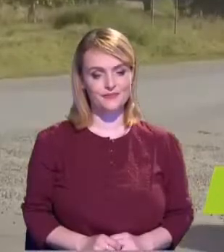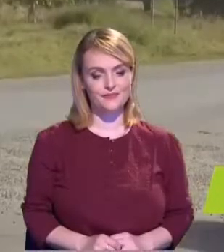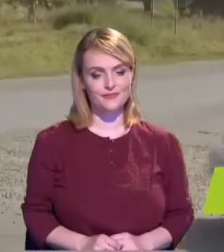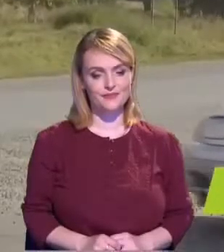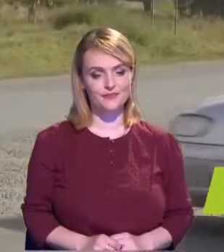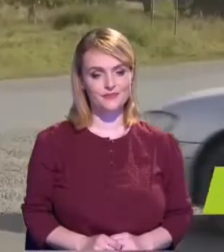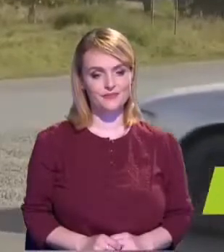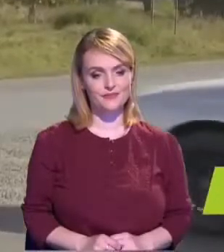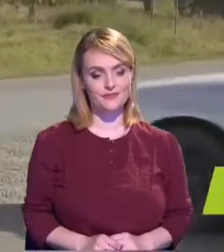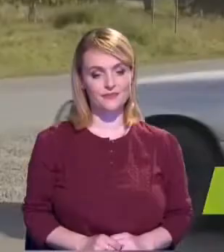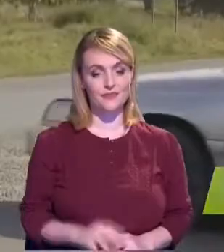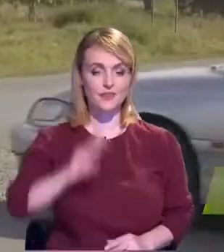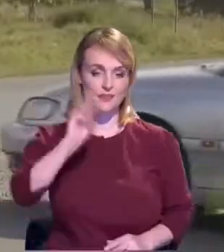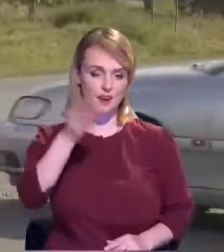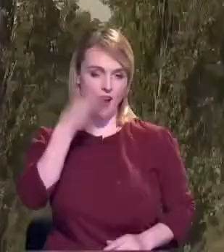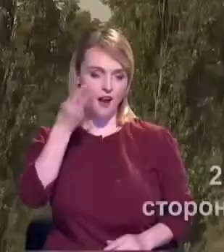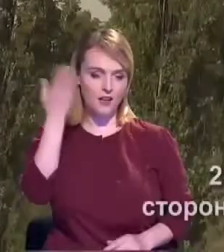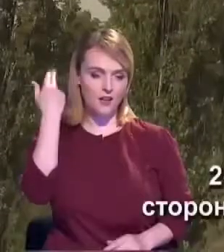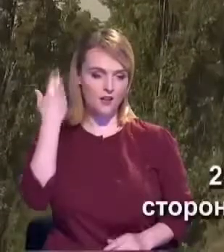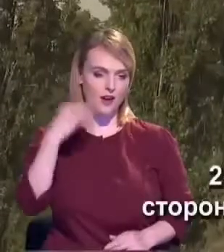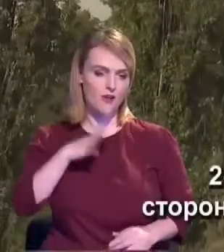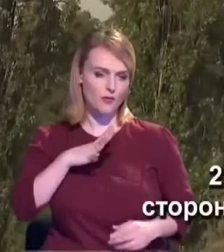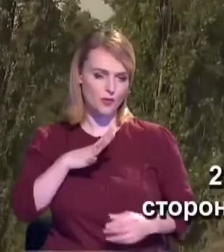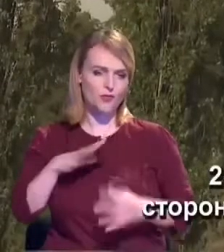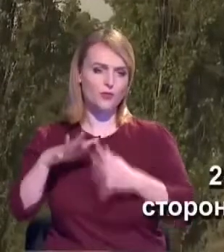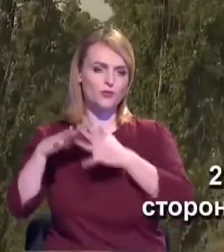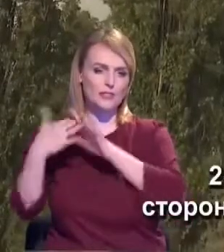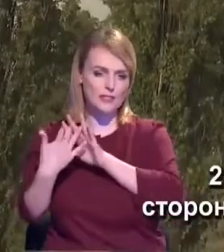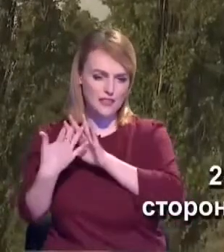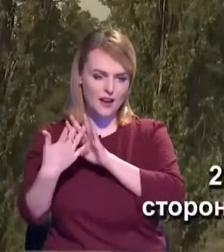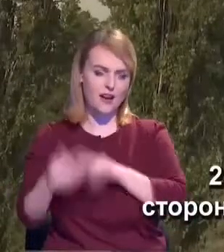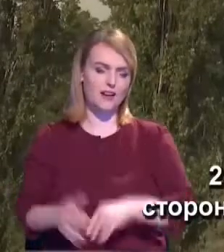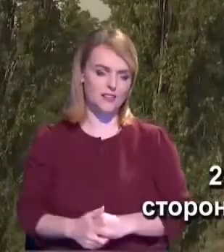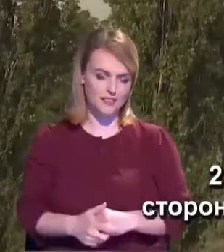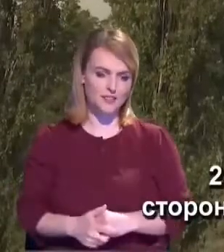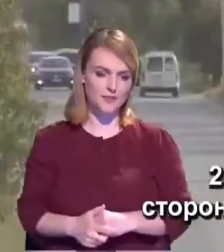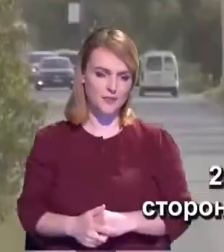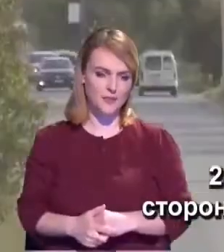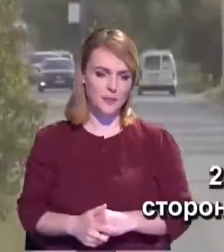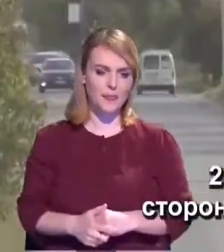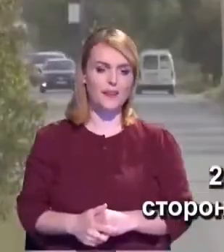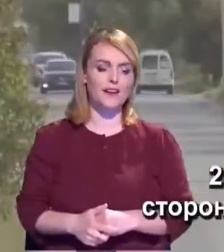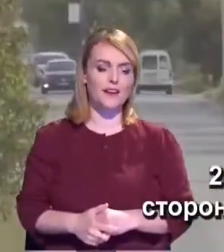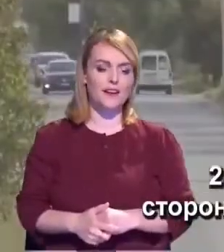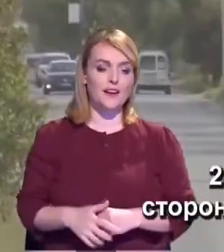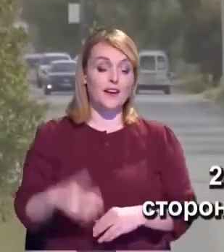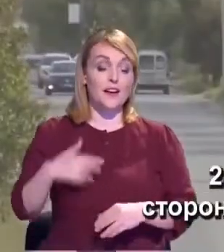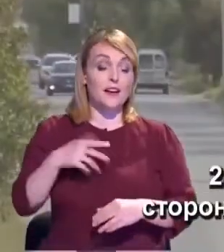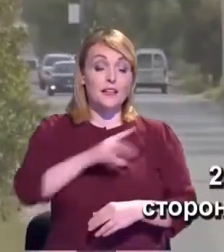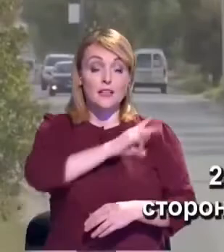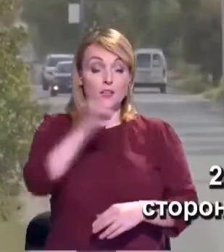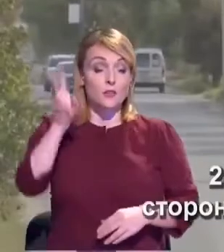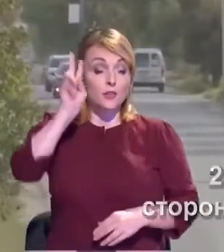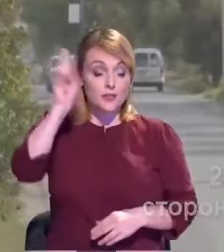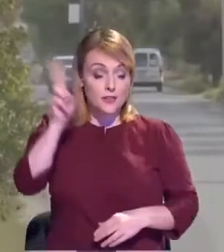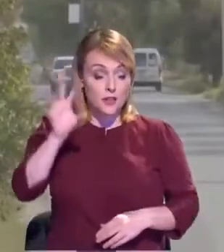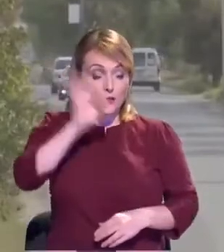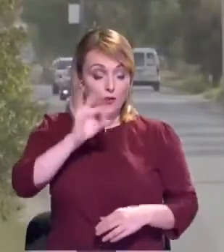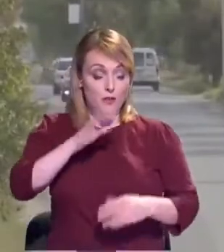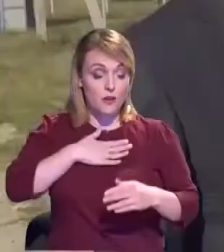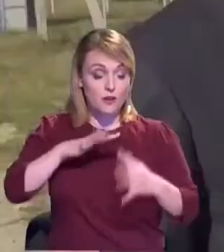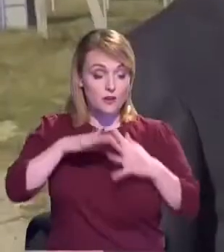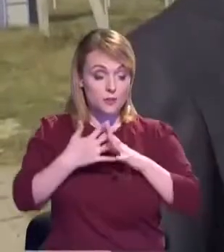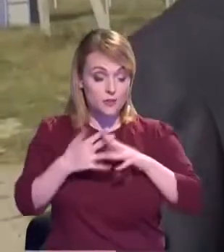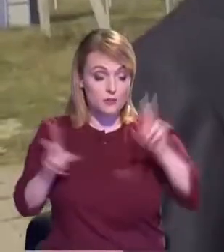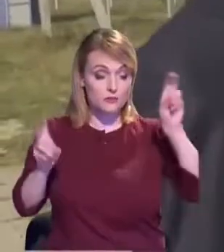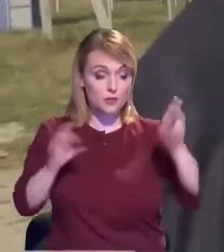3-3 ani în urmă era o bilă neagră pentru cartea de vizită în intrare în orașul Cahul, în spui satul Roșu, deoarece în anii 90